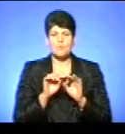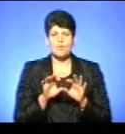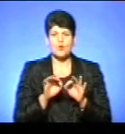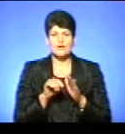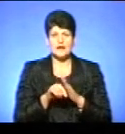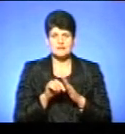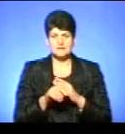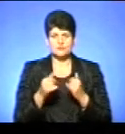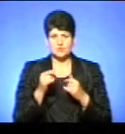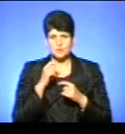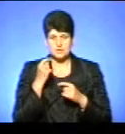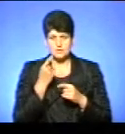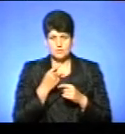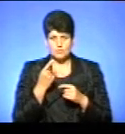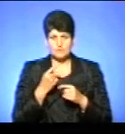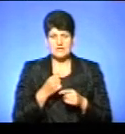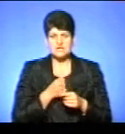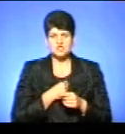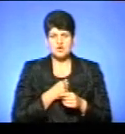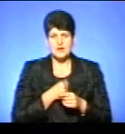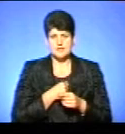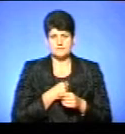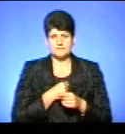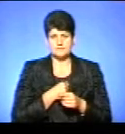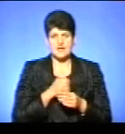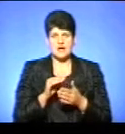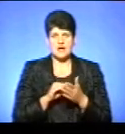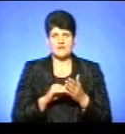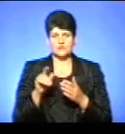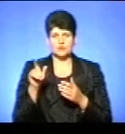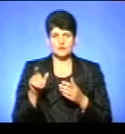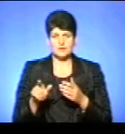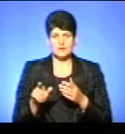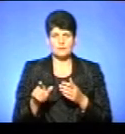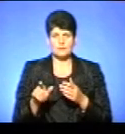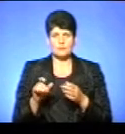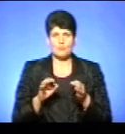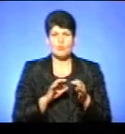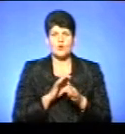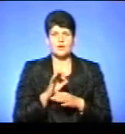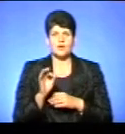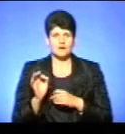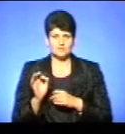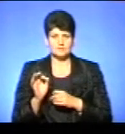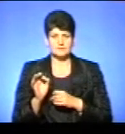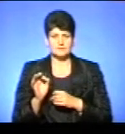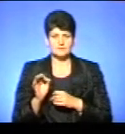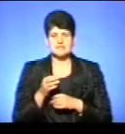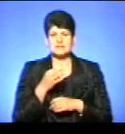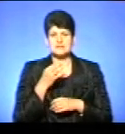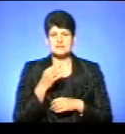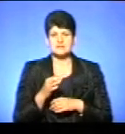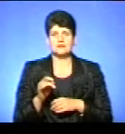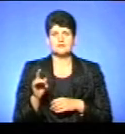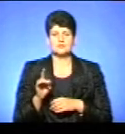сучасній українській мові. На жаль, автори проєкту зазначили, що